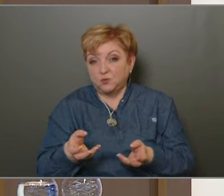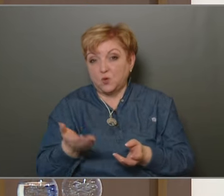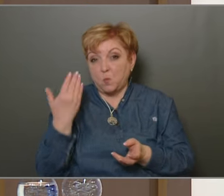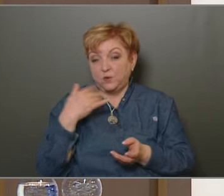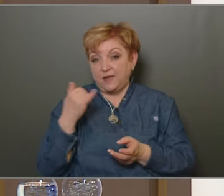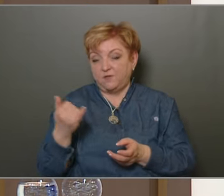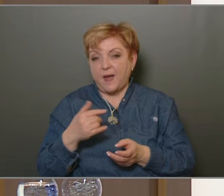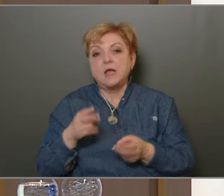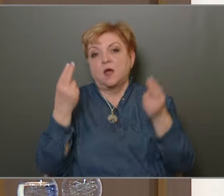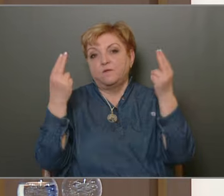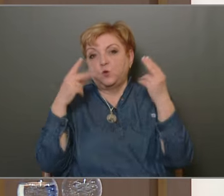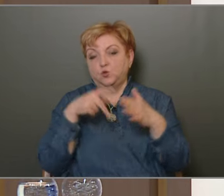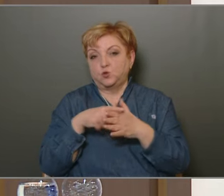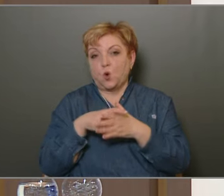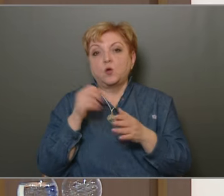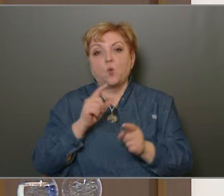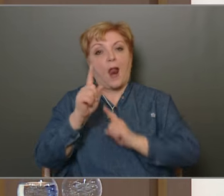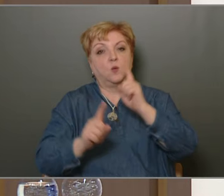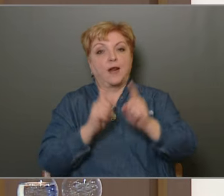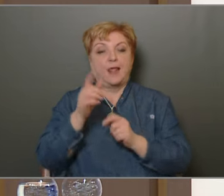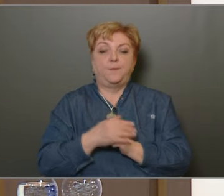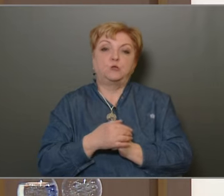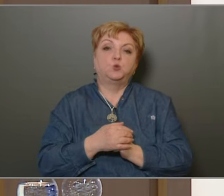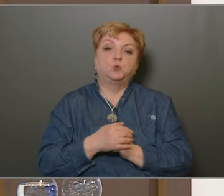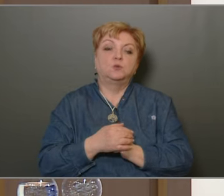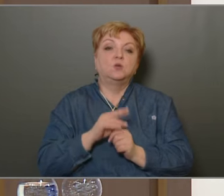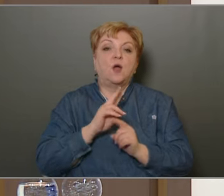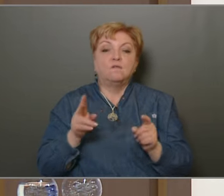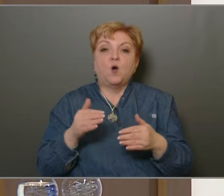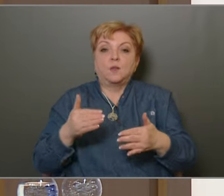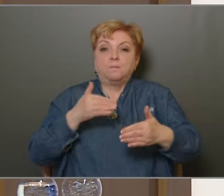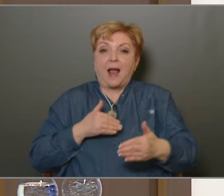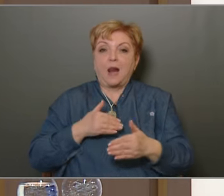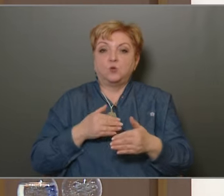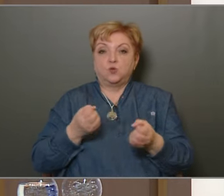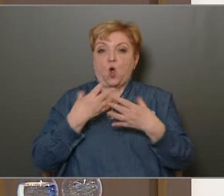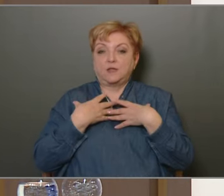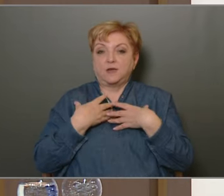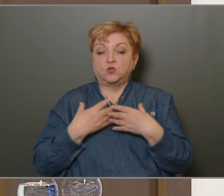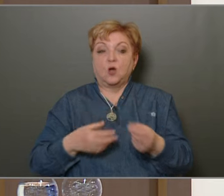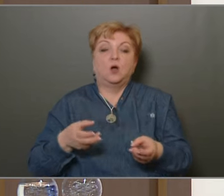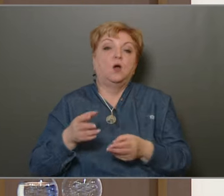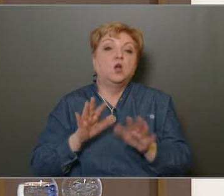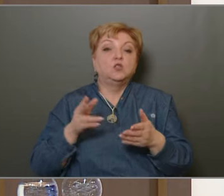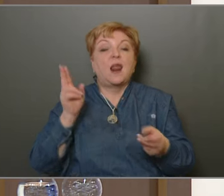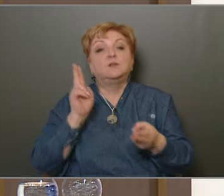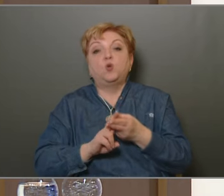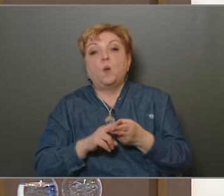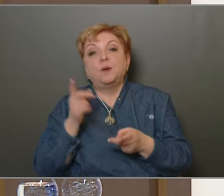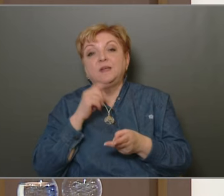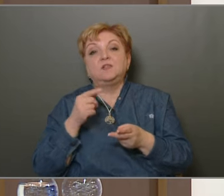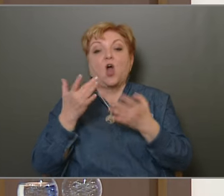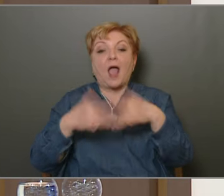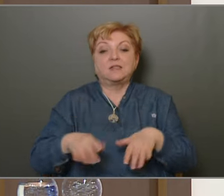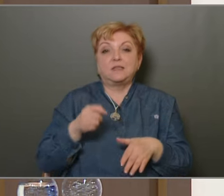nagyon fontos dolog, és nagyon jó előrelépés. Van preventív hatása, talán több, mint a sima